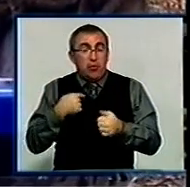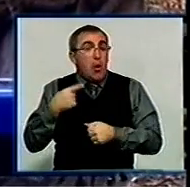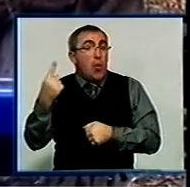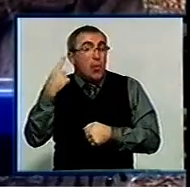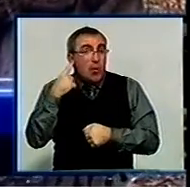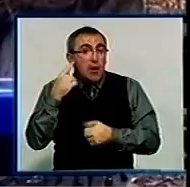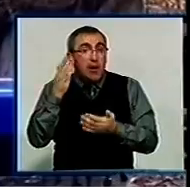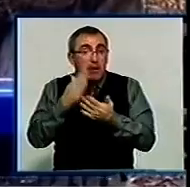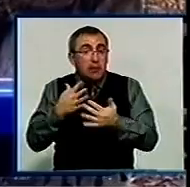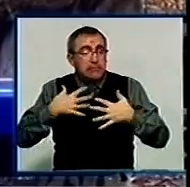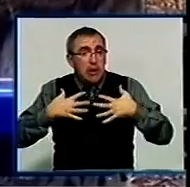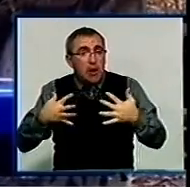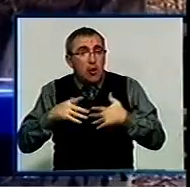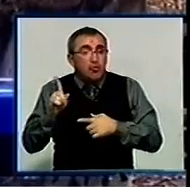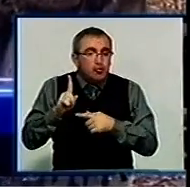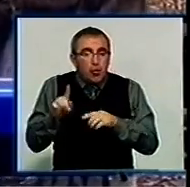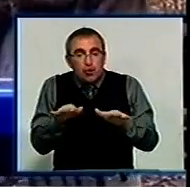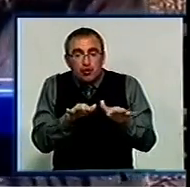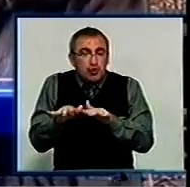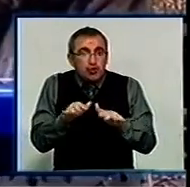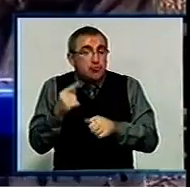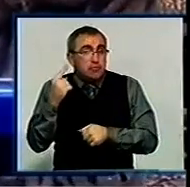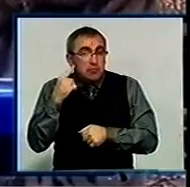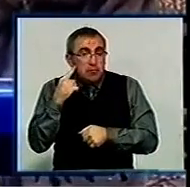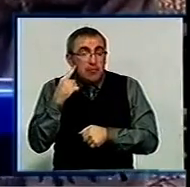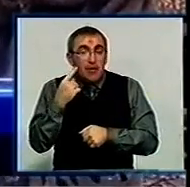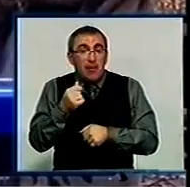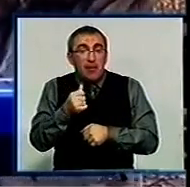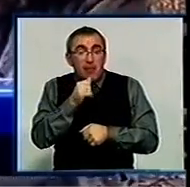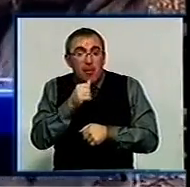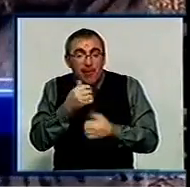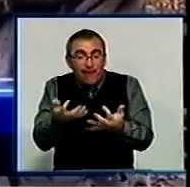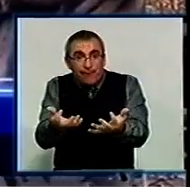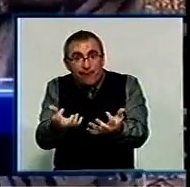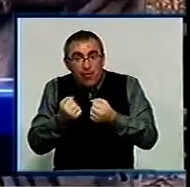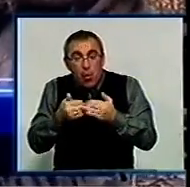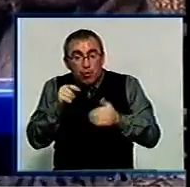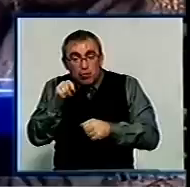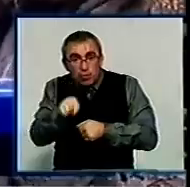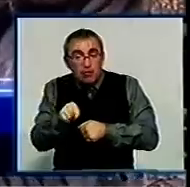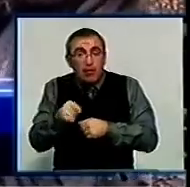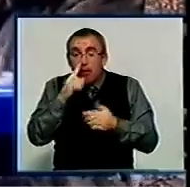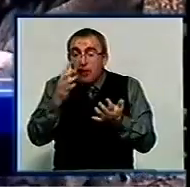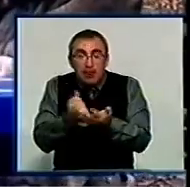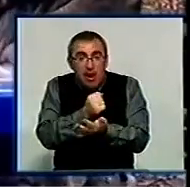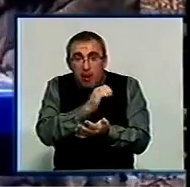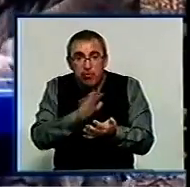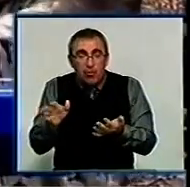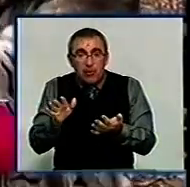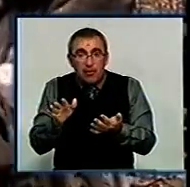що там є якесь дихання і щось зашевелилося, спробувала витягнути їх відсюди. Відсюди не вийшло